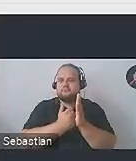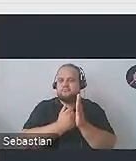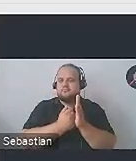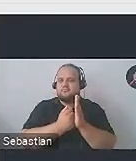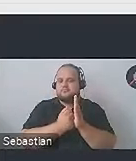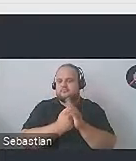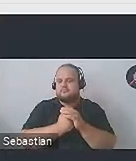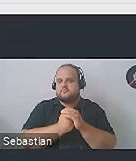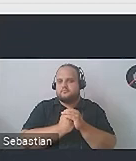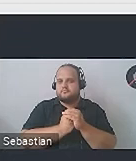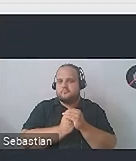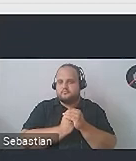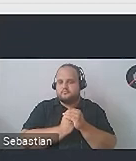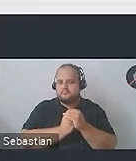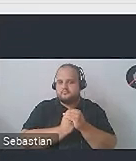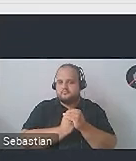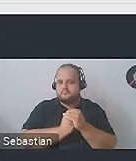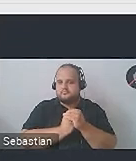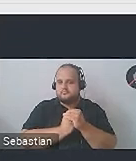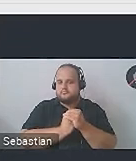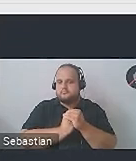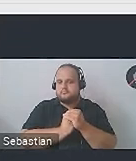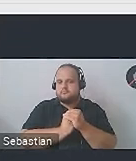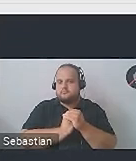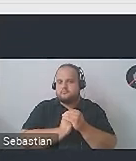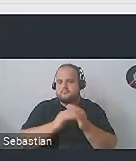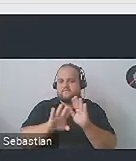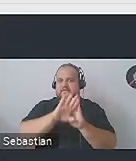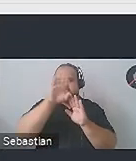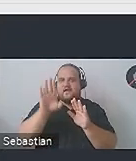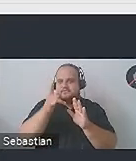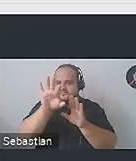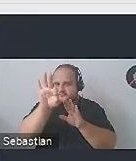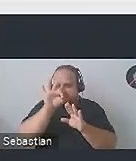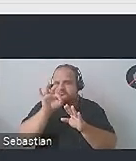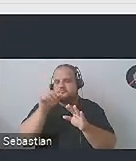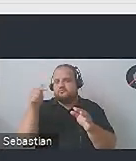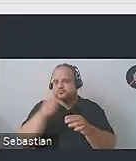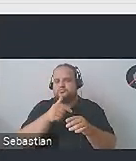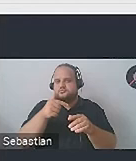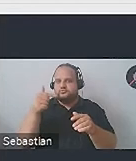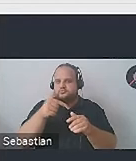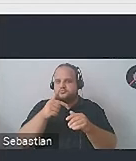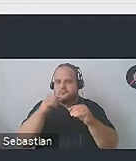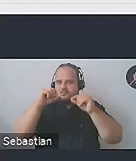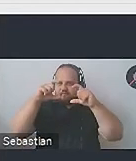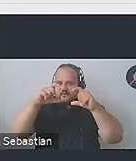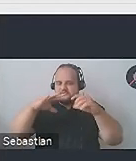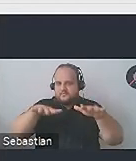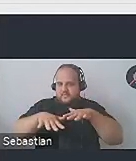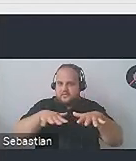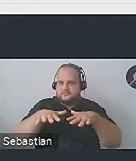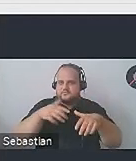na przykład na jakiejś wystawce, no to warto byłoby zapewnić między nimi na tyle dużo miejsca,